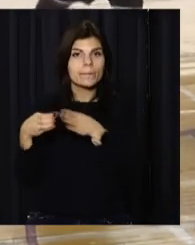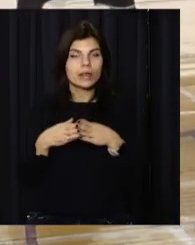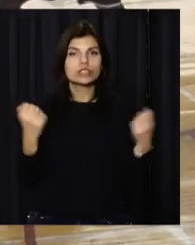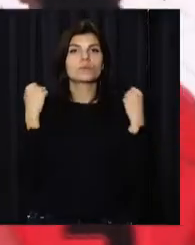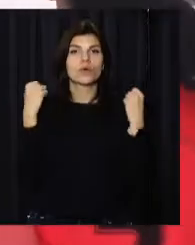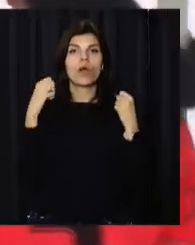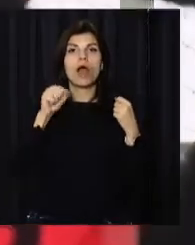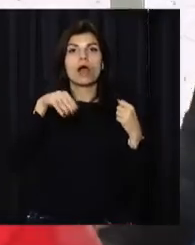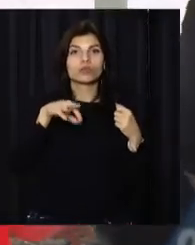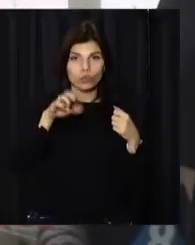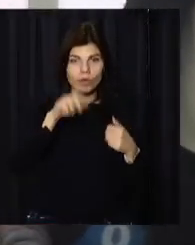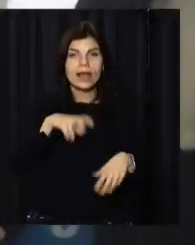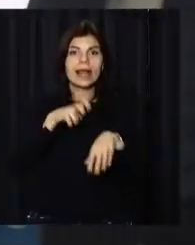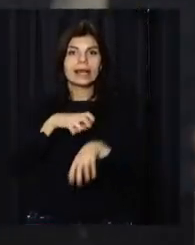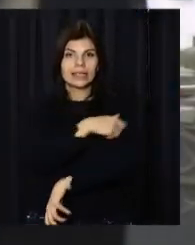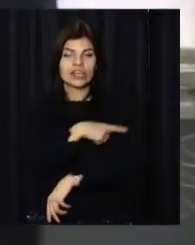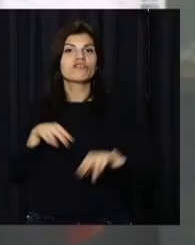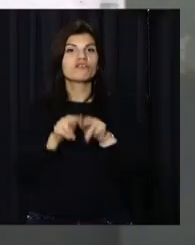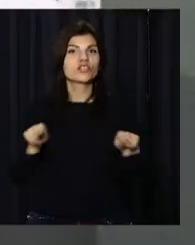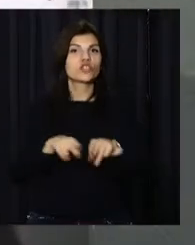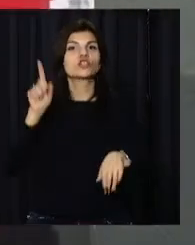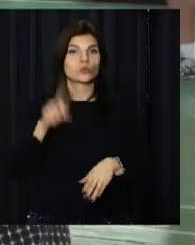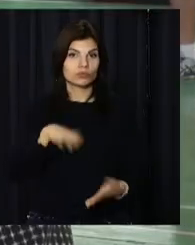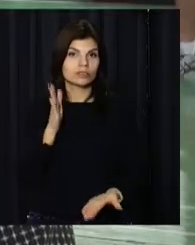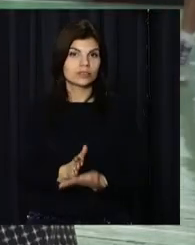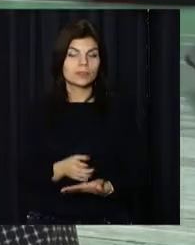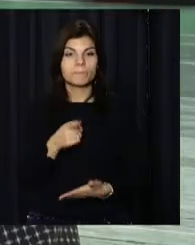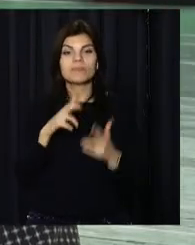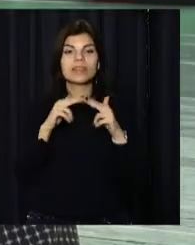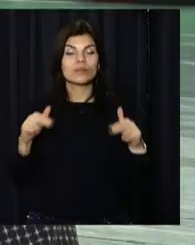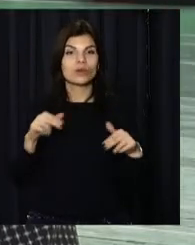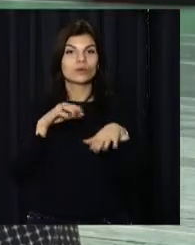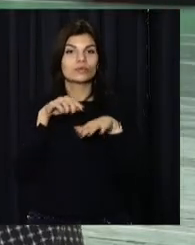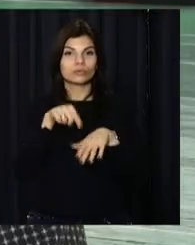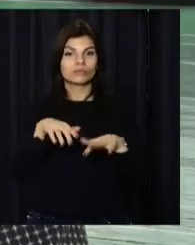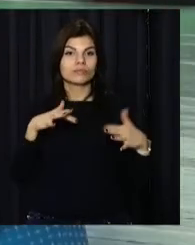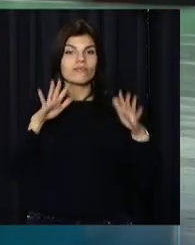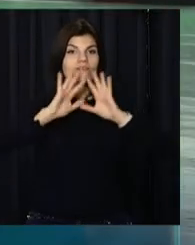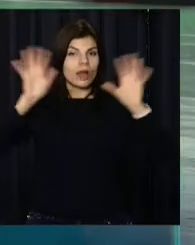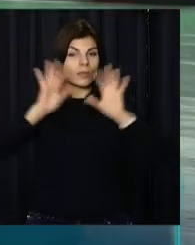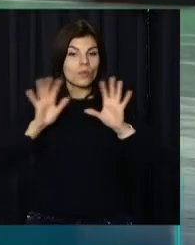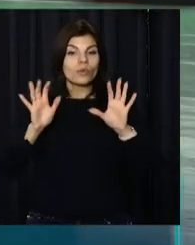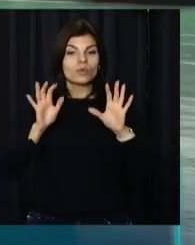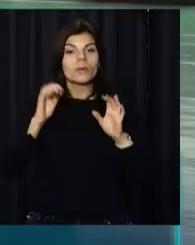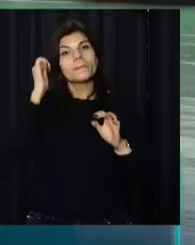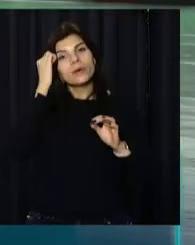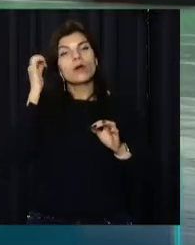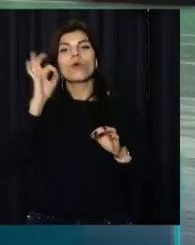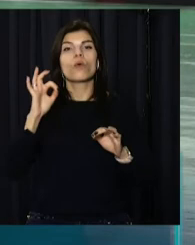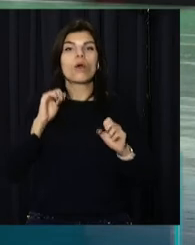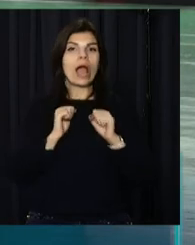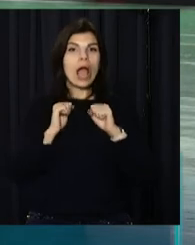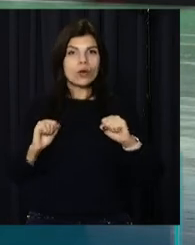спортсменів – атовці, лікарі, вчителі. Дніпрі проходить турнір з волейболу пам'яті героїв